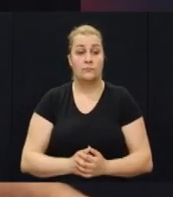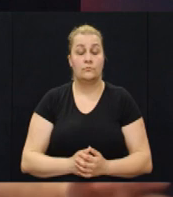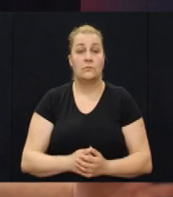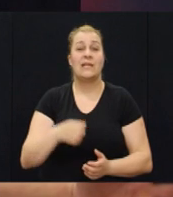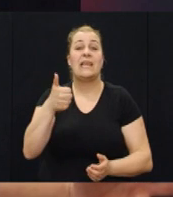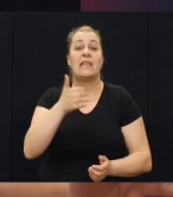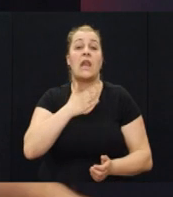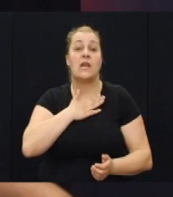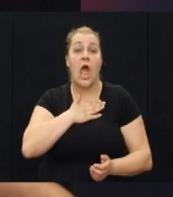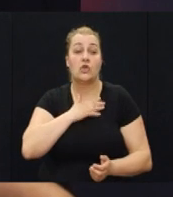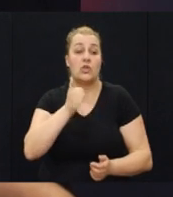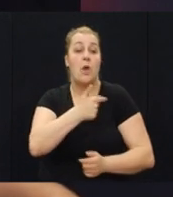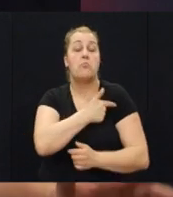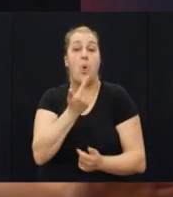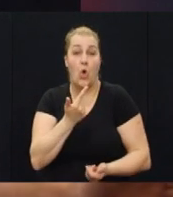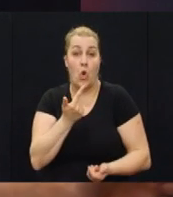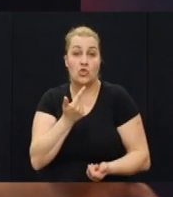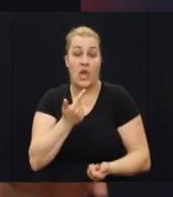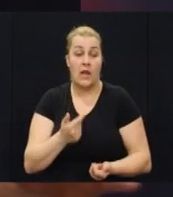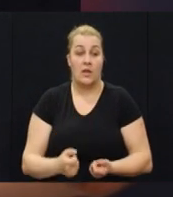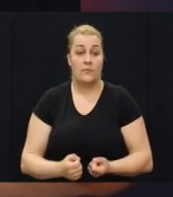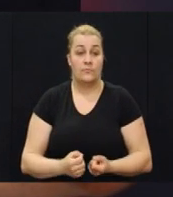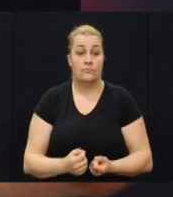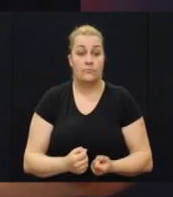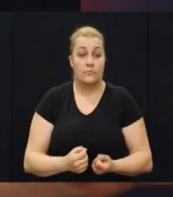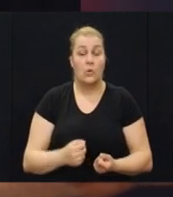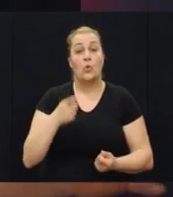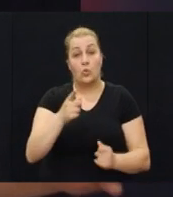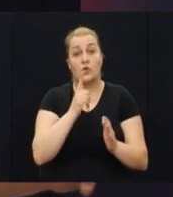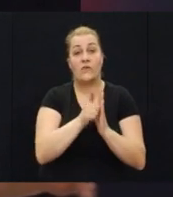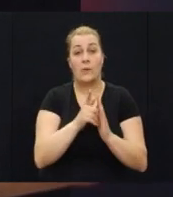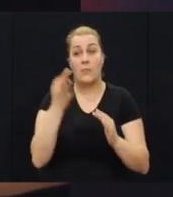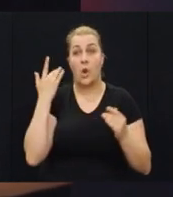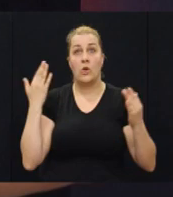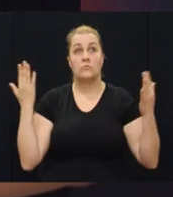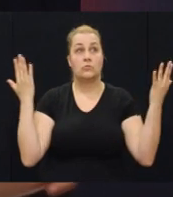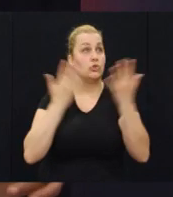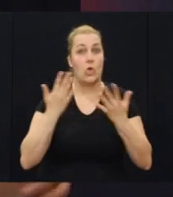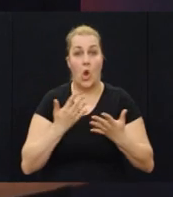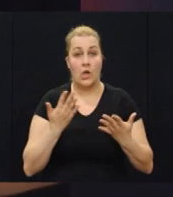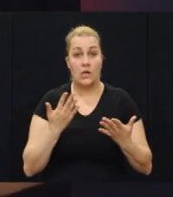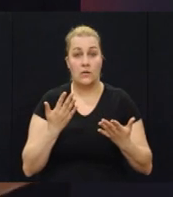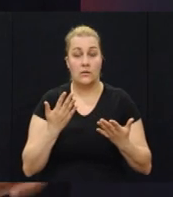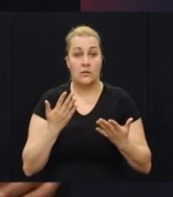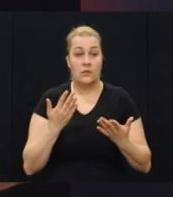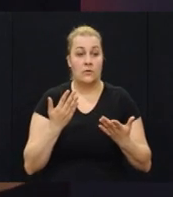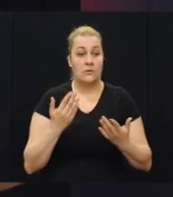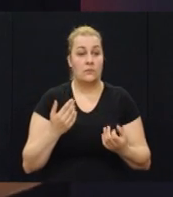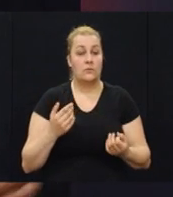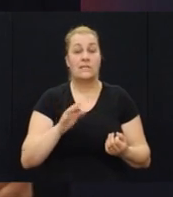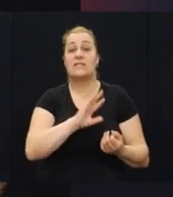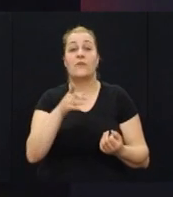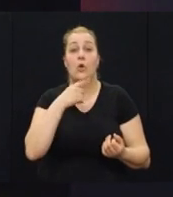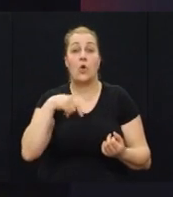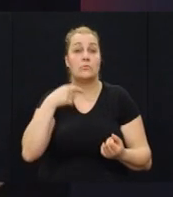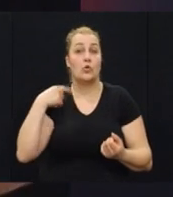jedan je naš pogođen. E, je nastao šok za nas, sve